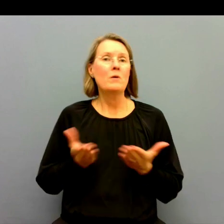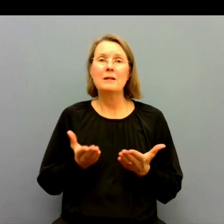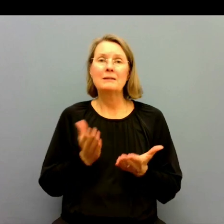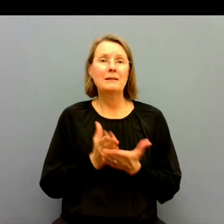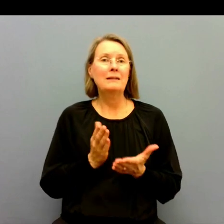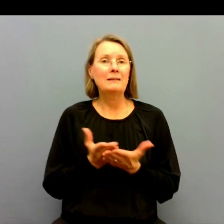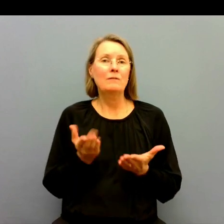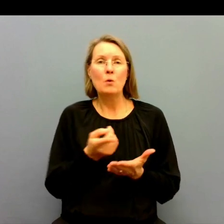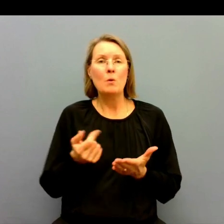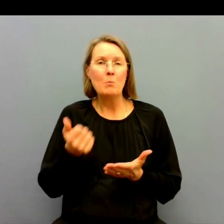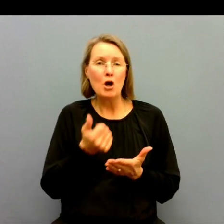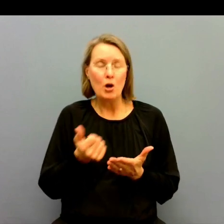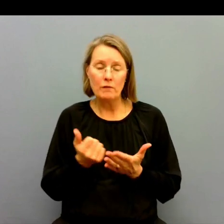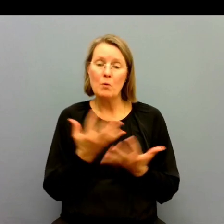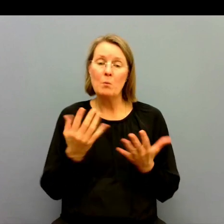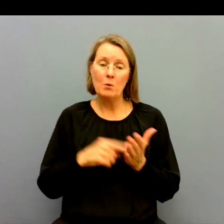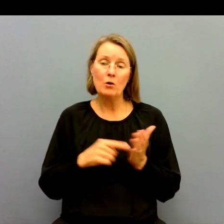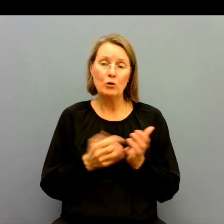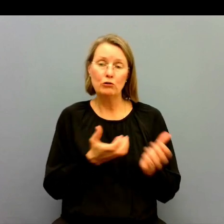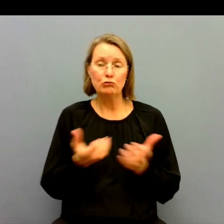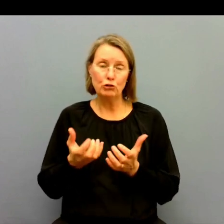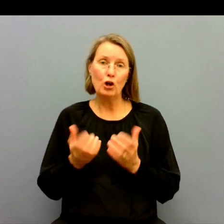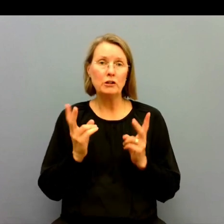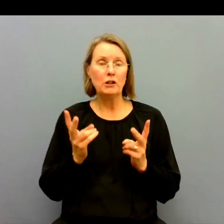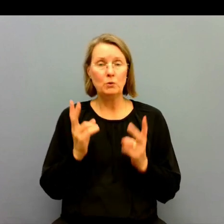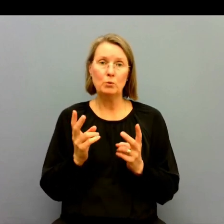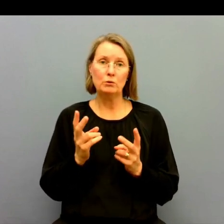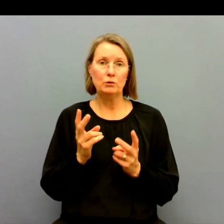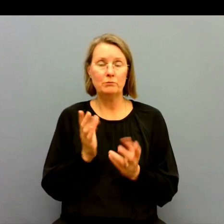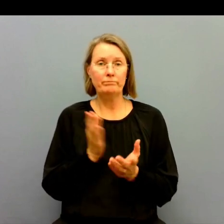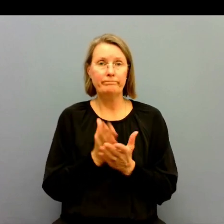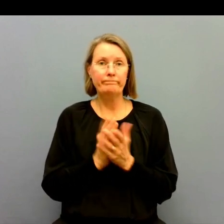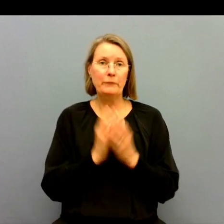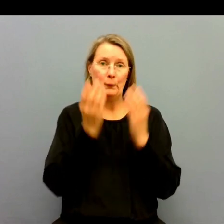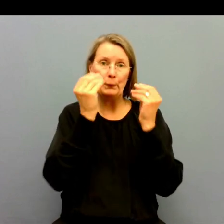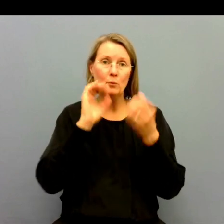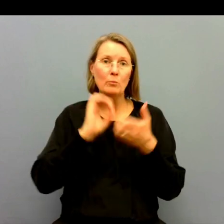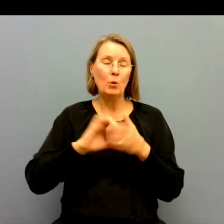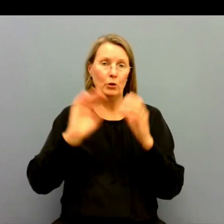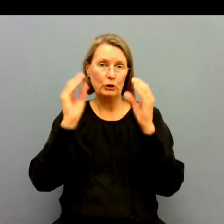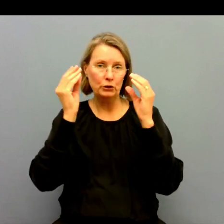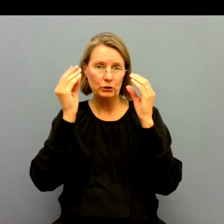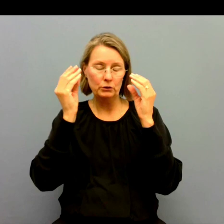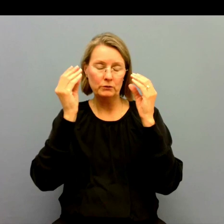de behöver och i många fall så saknas det också relevanta utbildningar och kurser.